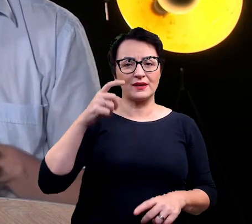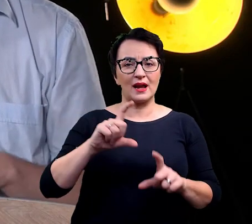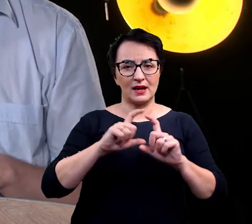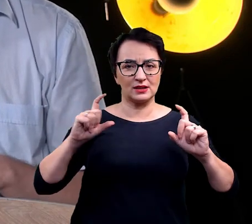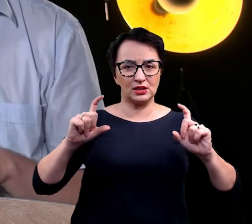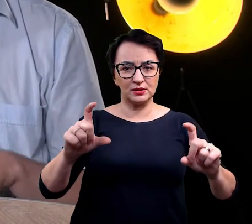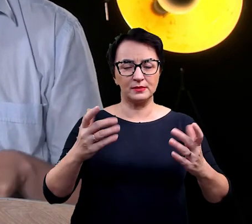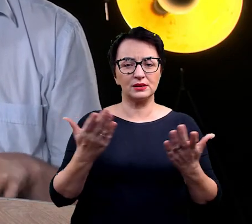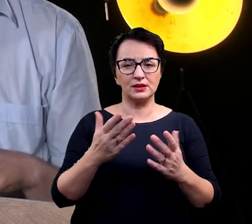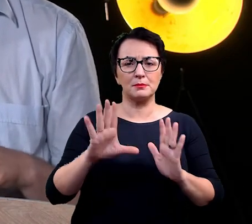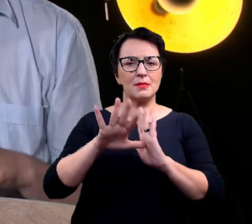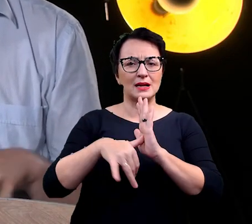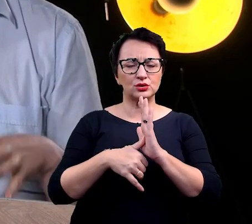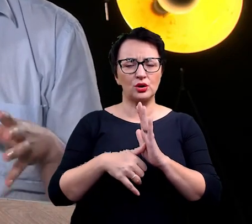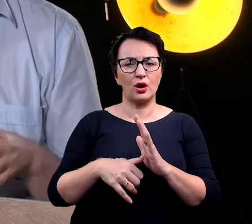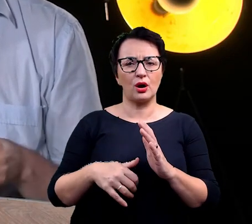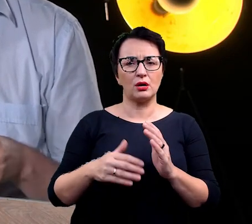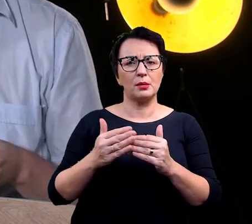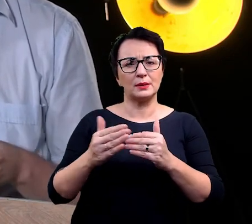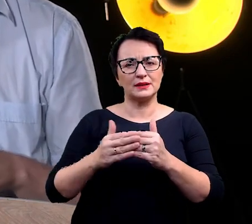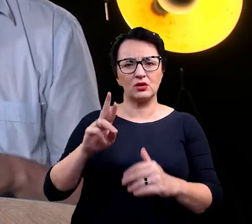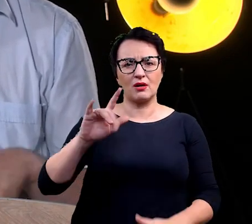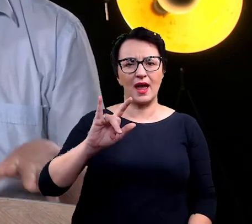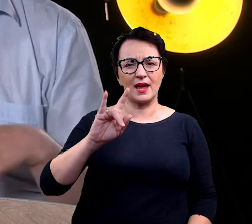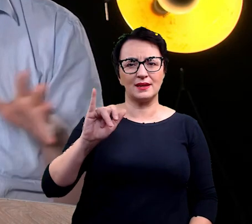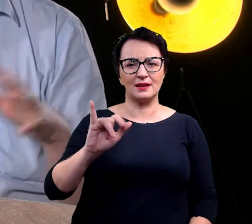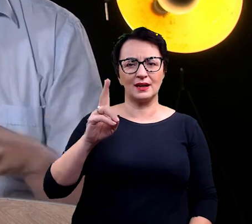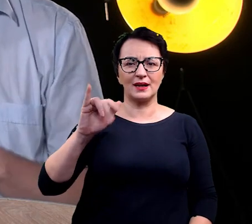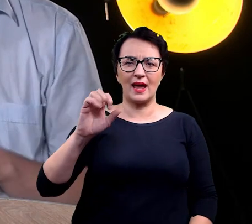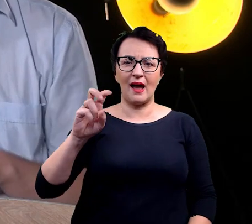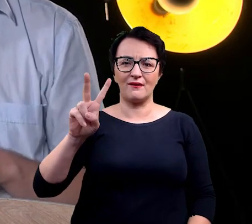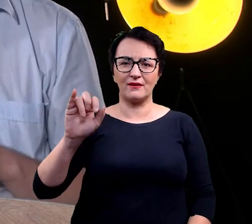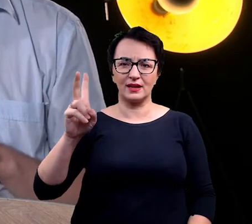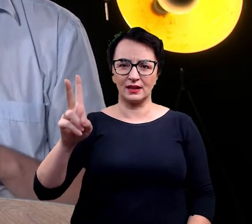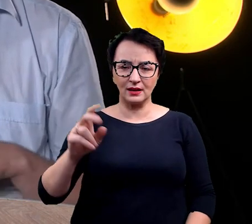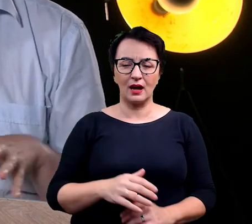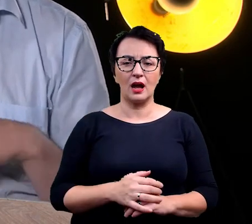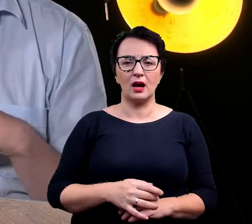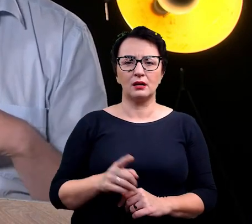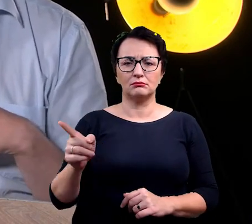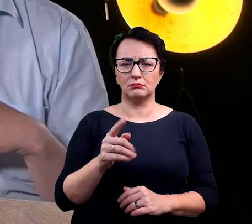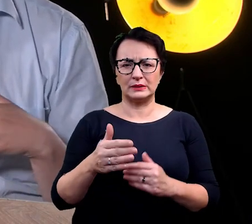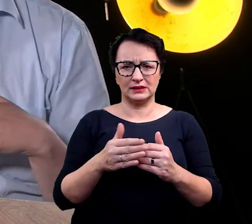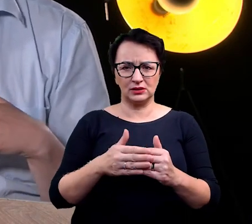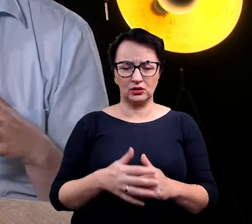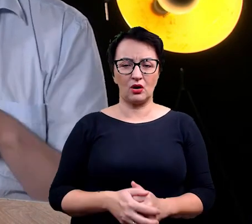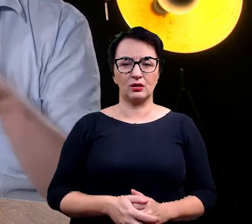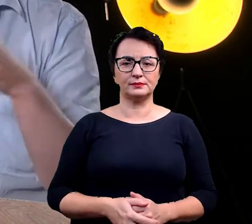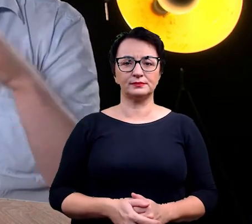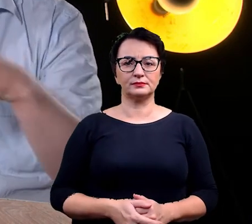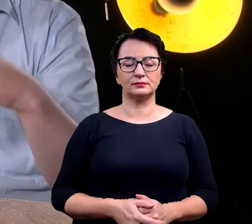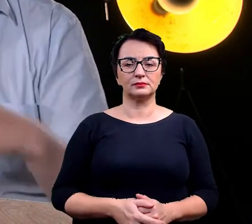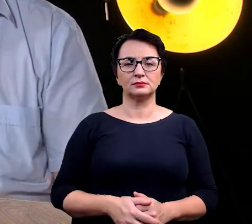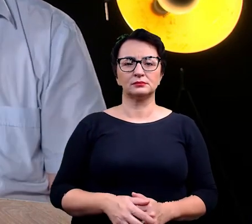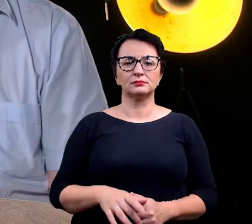jest w Gardabajr, to jest miejscowość niedaleko Reykjaviku. Właściwie te miejscowości, tak jak tutaj w Katowicach, to znaczy